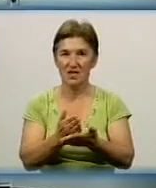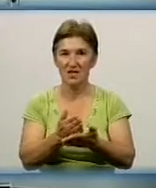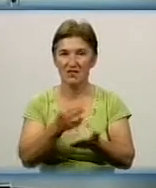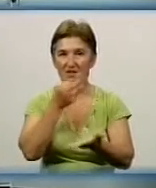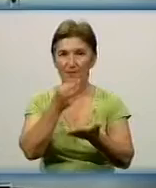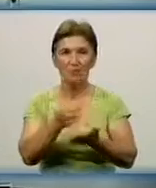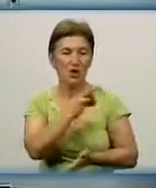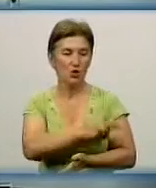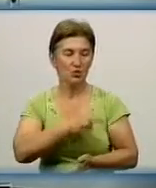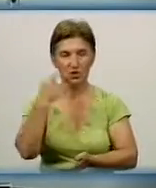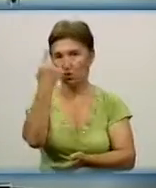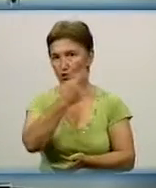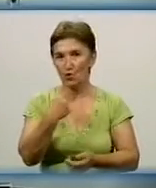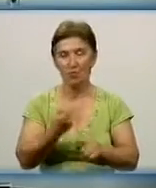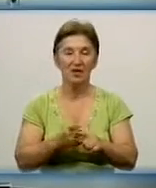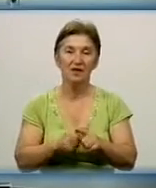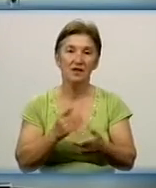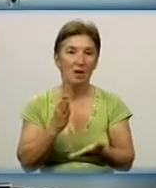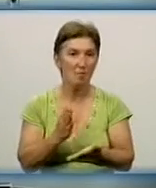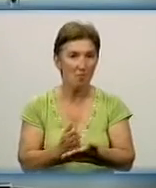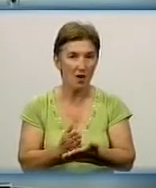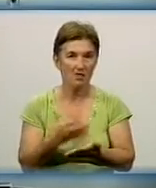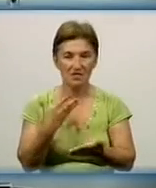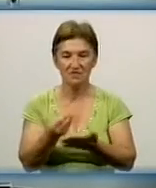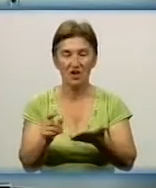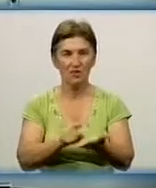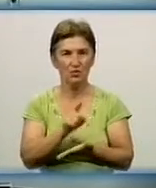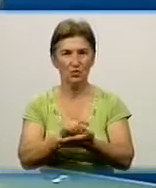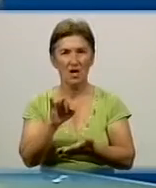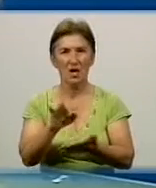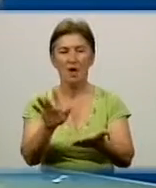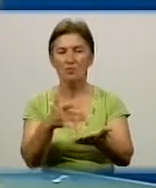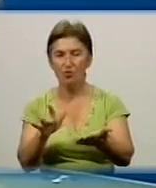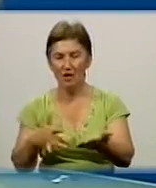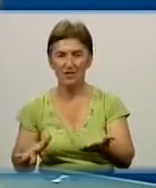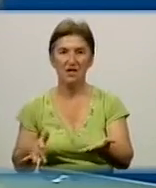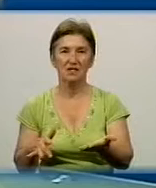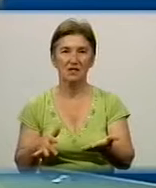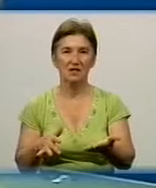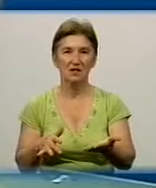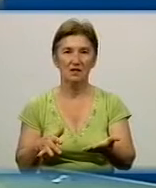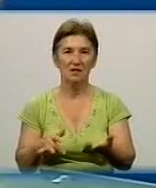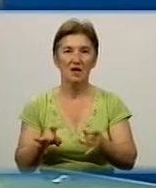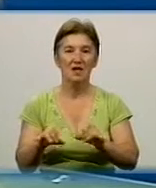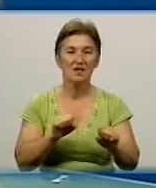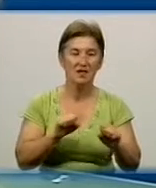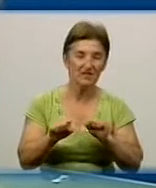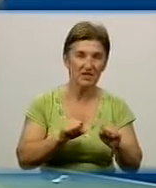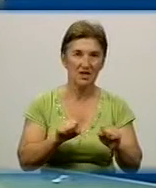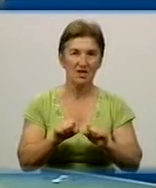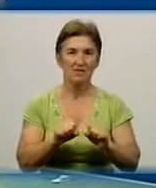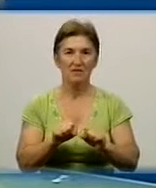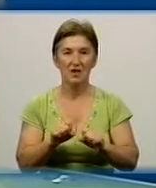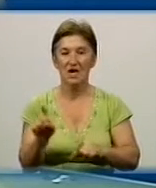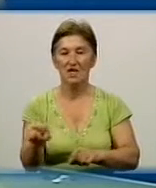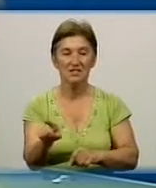юридичні особи, які мають свої функції. І бухгалтері, і все, і керівників, і це,